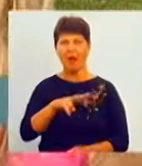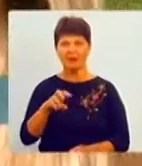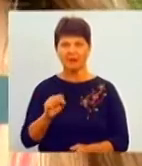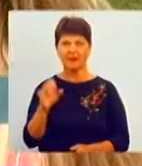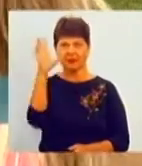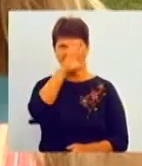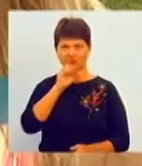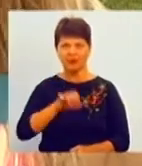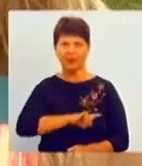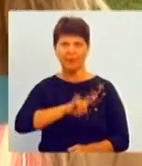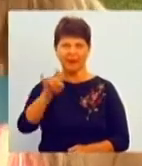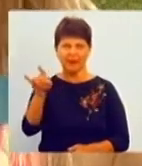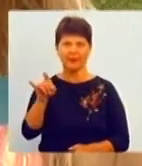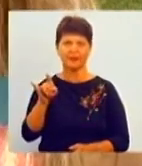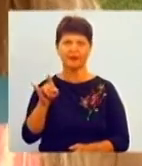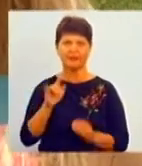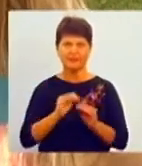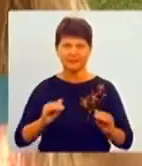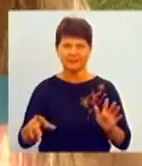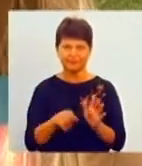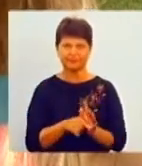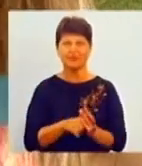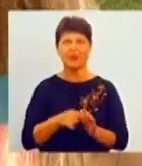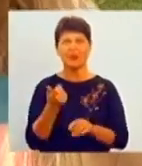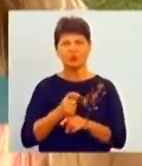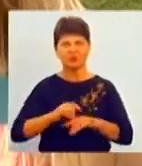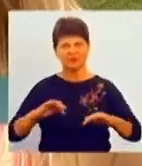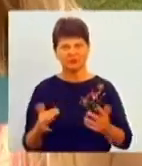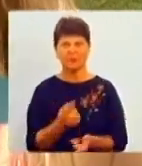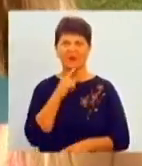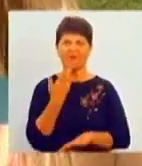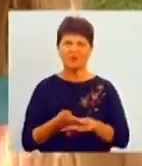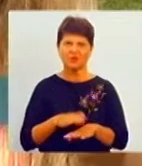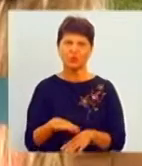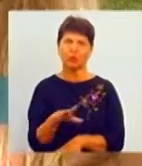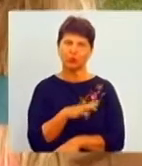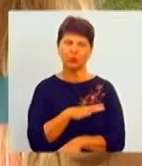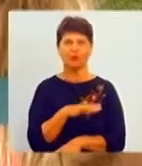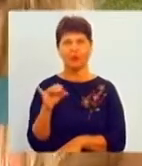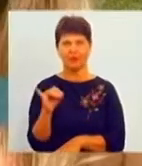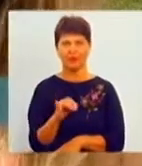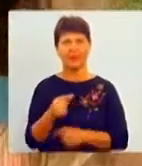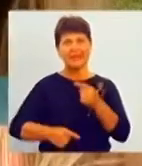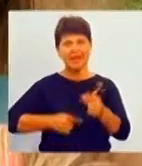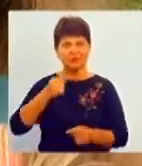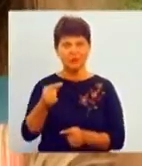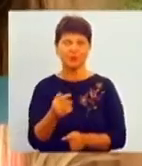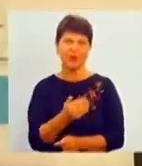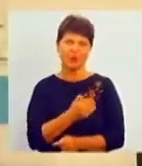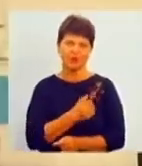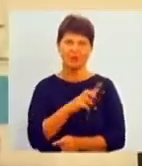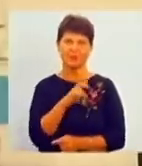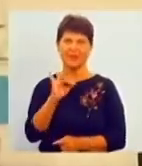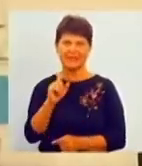переліт дався в знаки, ми дуже втомилися, було дуже важко і в наступного разу хотілося б летіти з